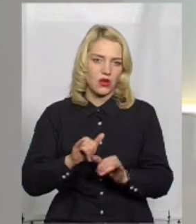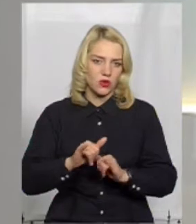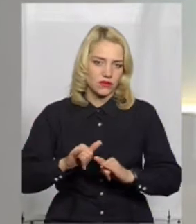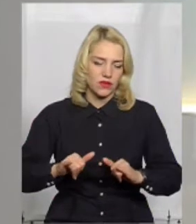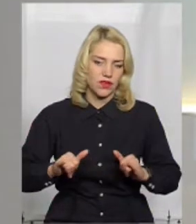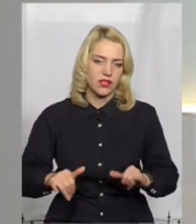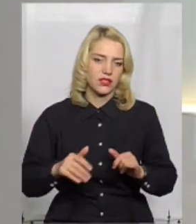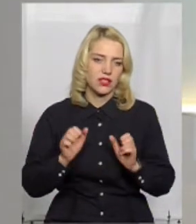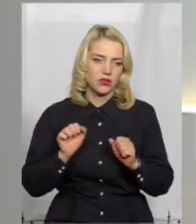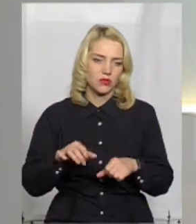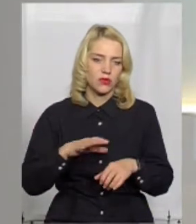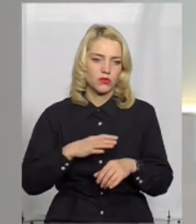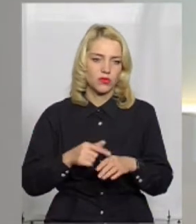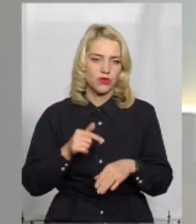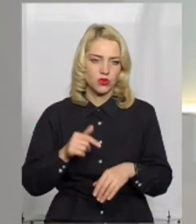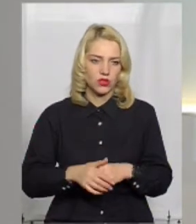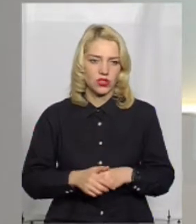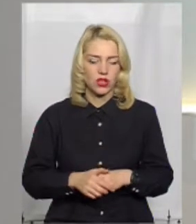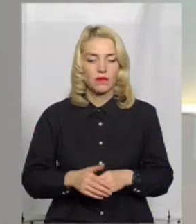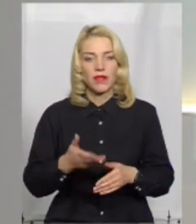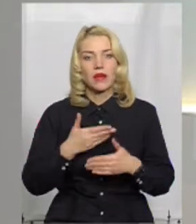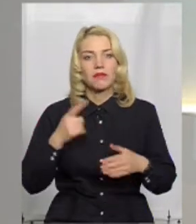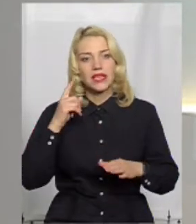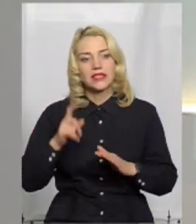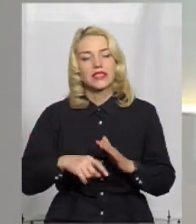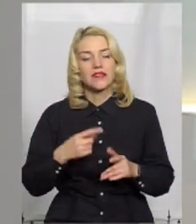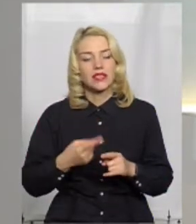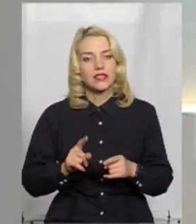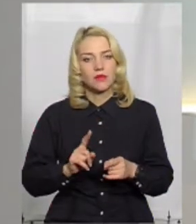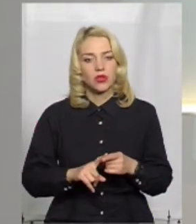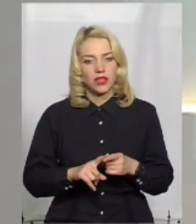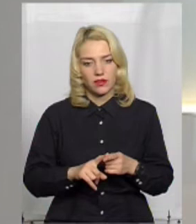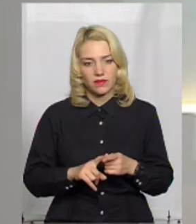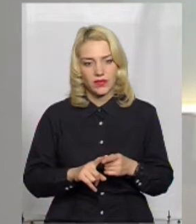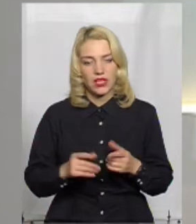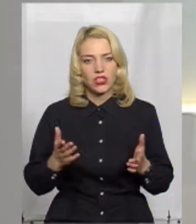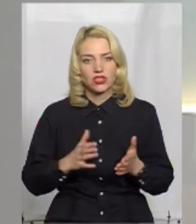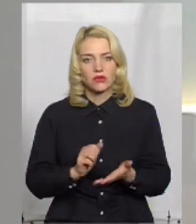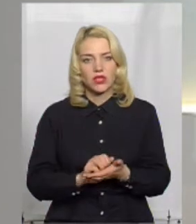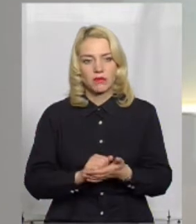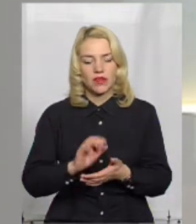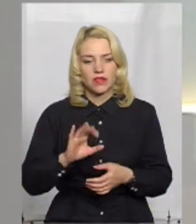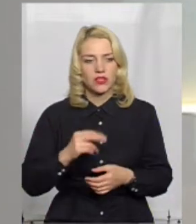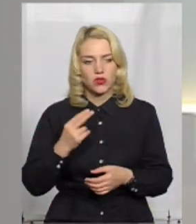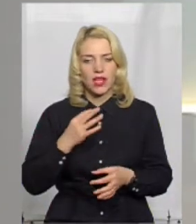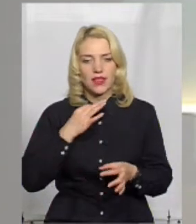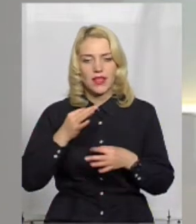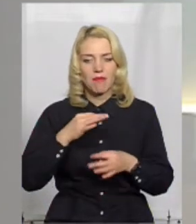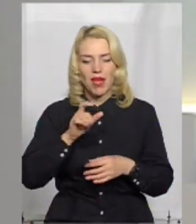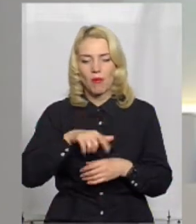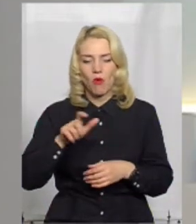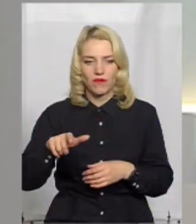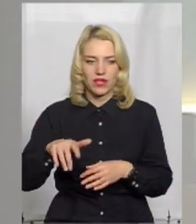буде, напевно, відчутніший. Ми дізнавалися про те, чим займаються соціальні перемовники